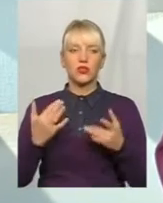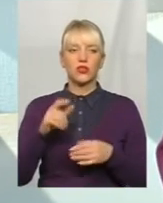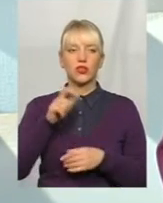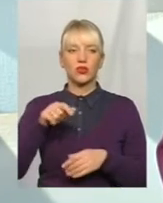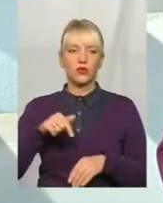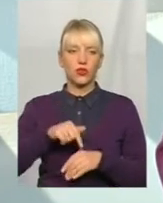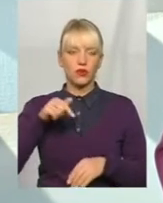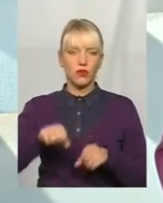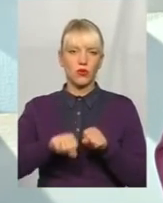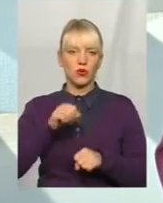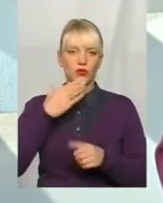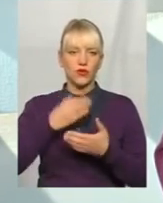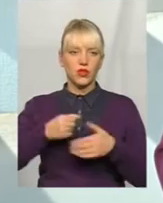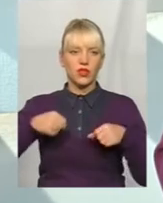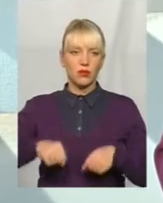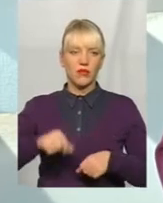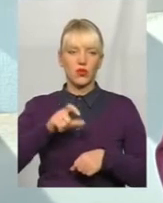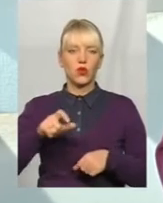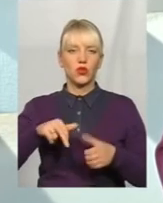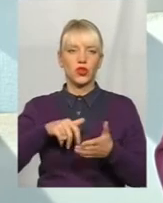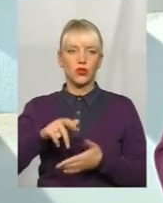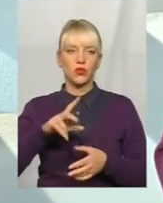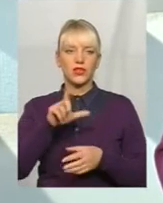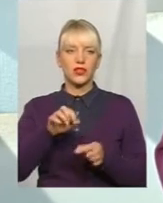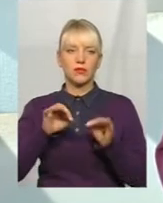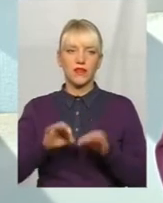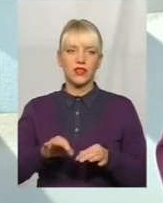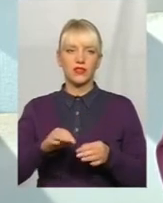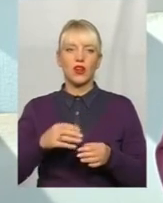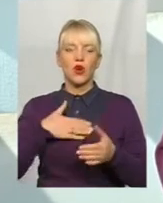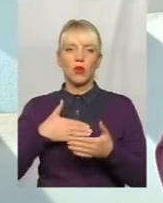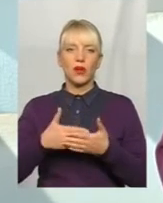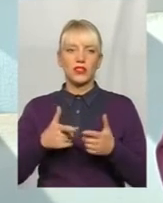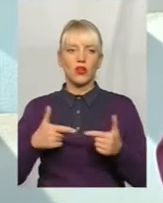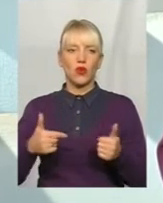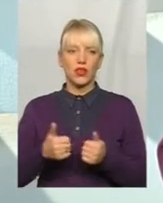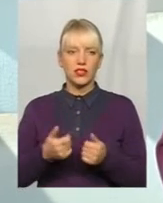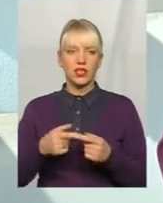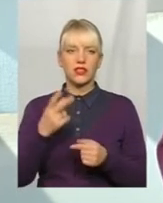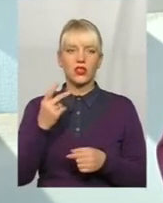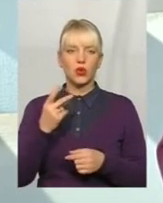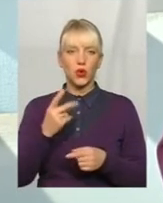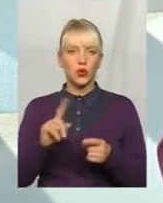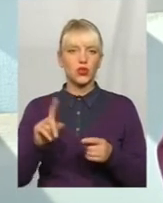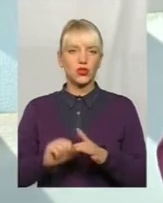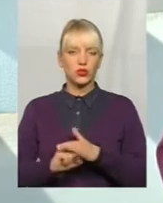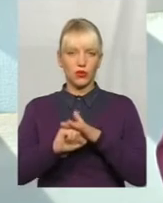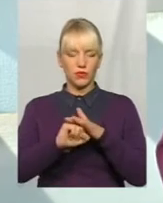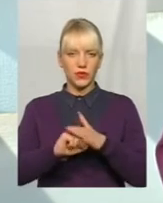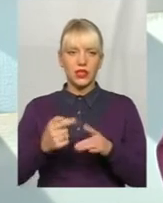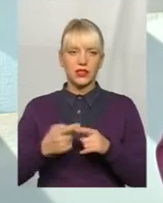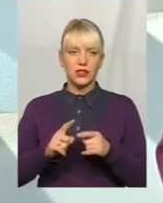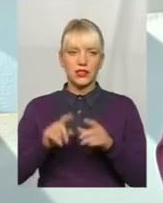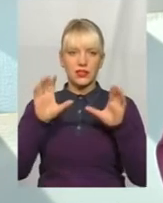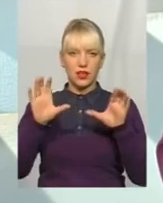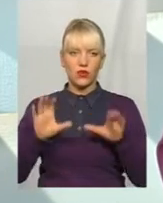відчувають порушення своїх прав, вони йдуть за справедливістью громадської організації. Другий постулат, на якому ми опираємося і працюємо –